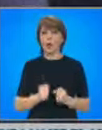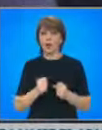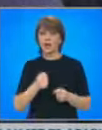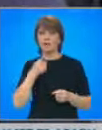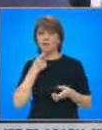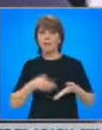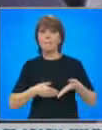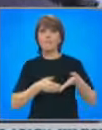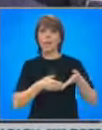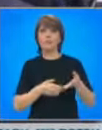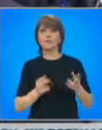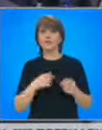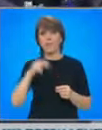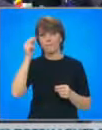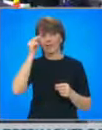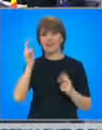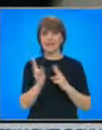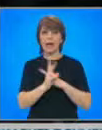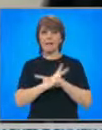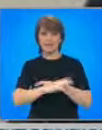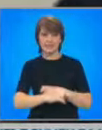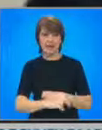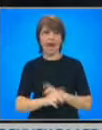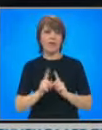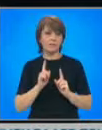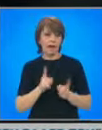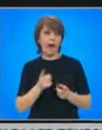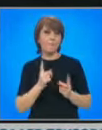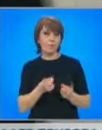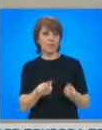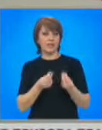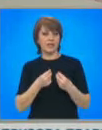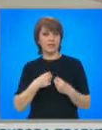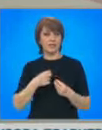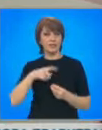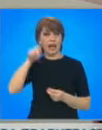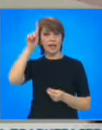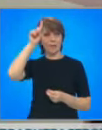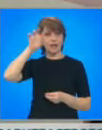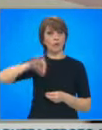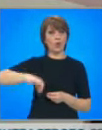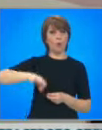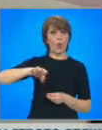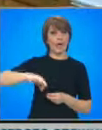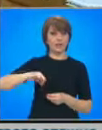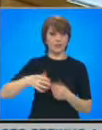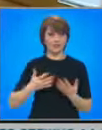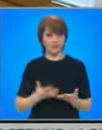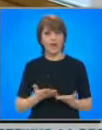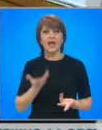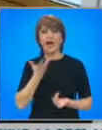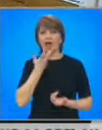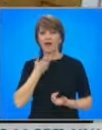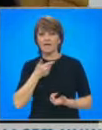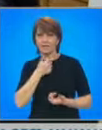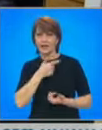магистрали. Според Петков така може да пренесем германското качество на магистралите у нас. С Африканските държави